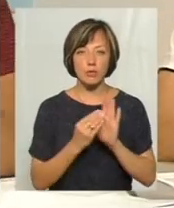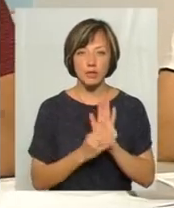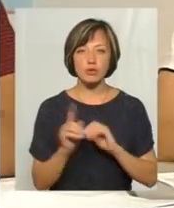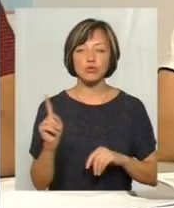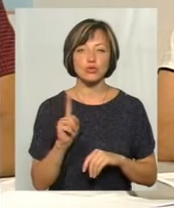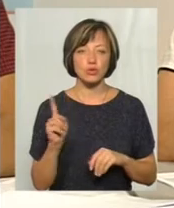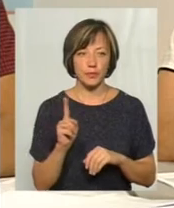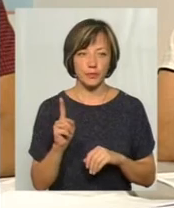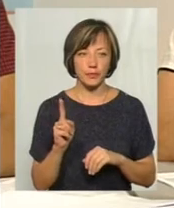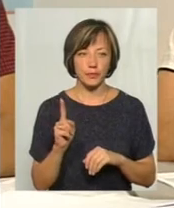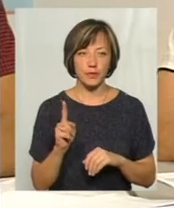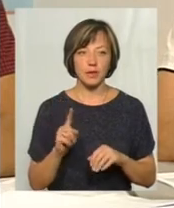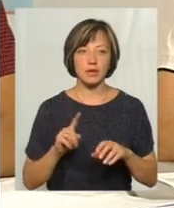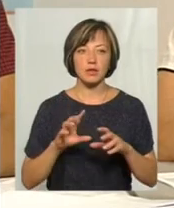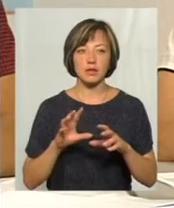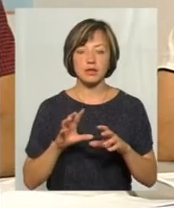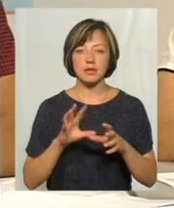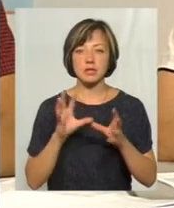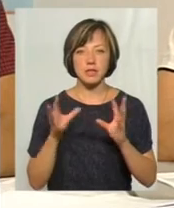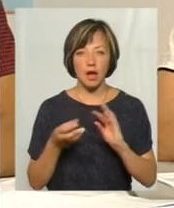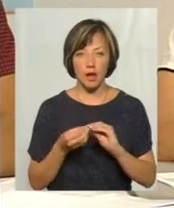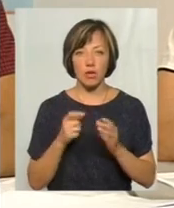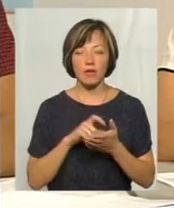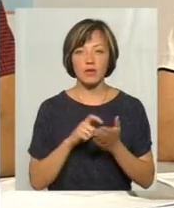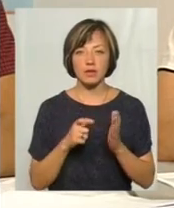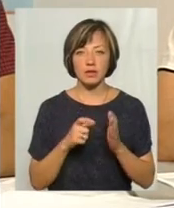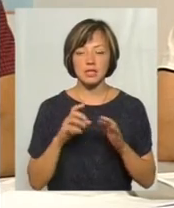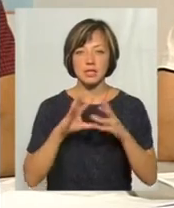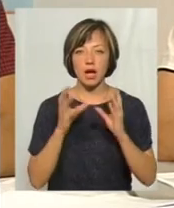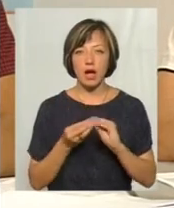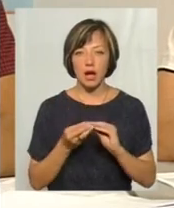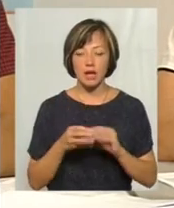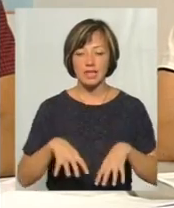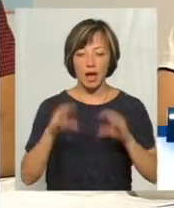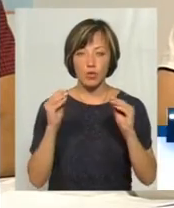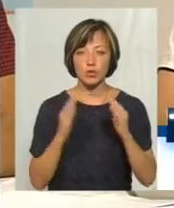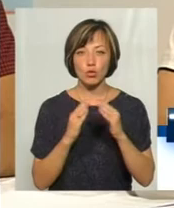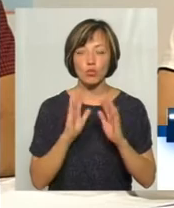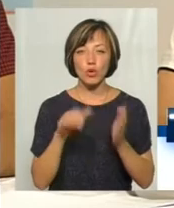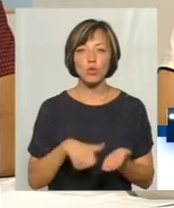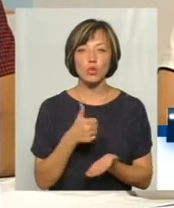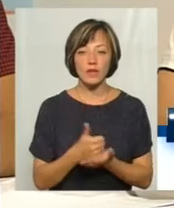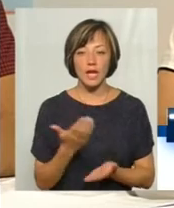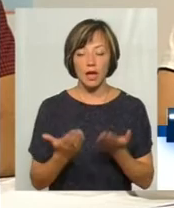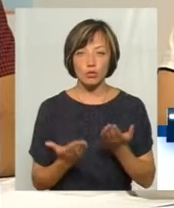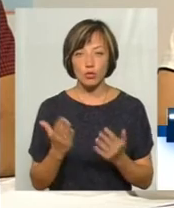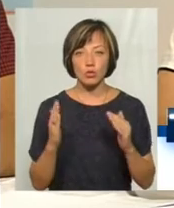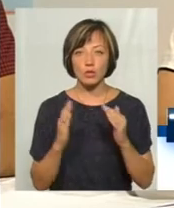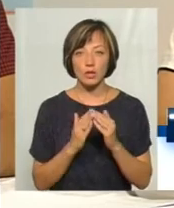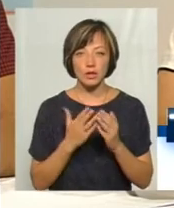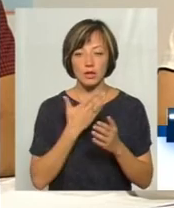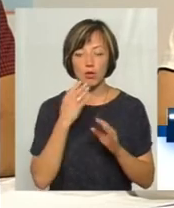загальнобудинковий буде основний. І якщо в будинку не